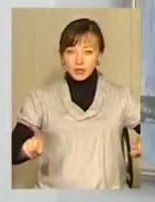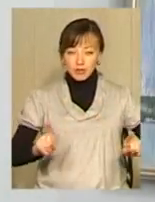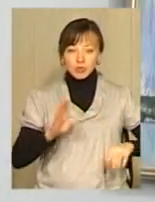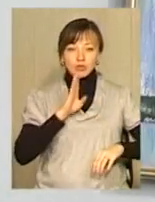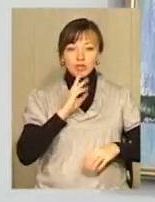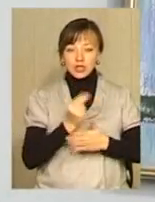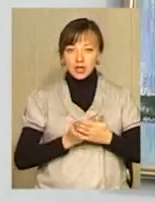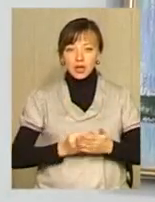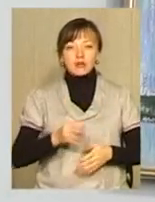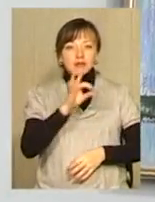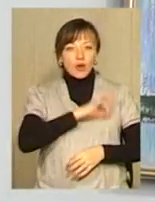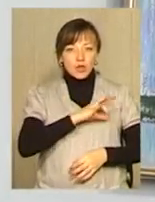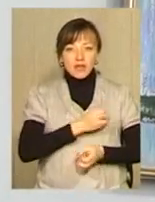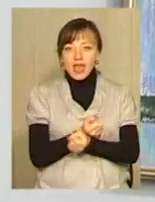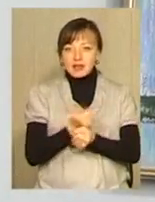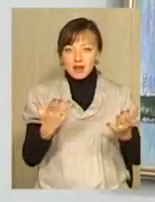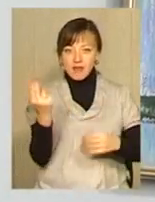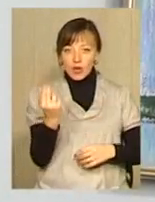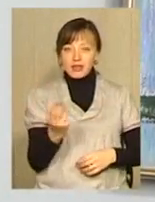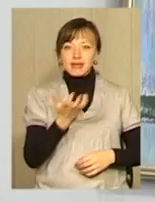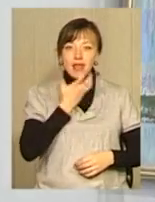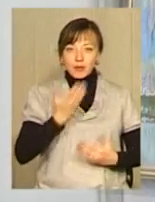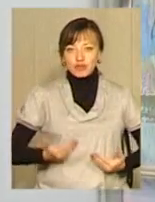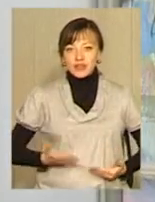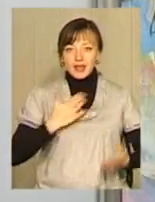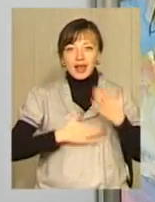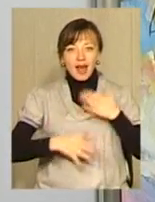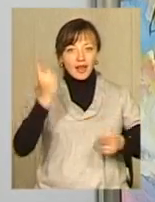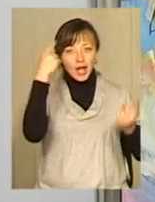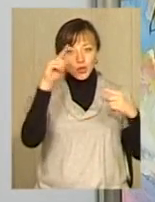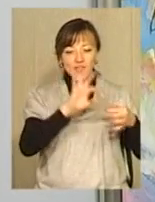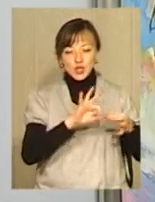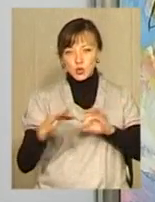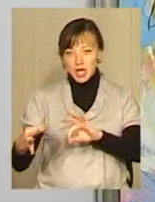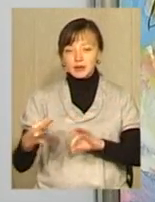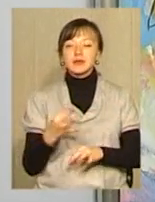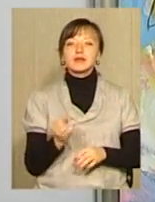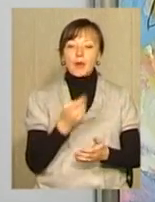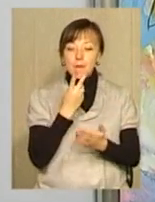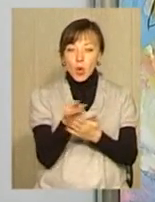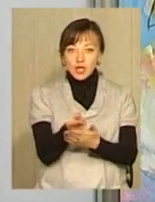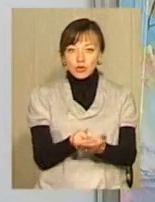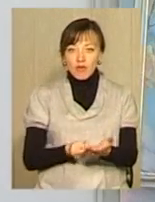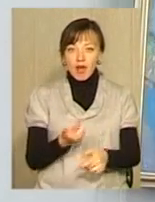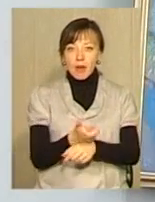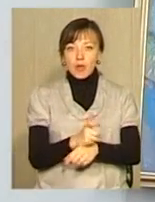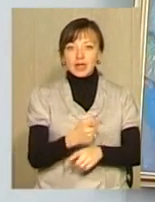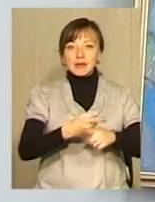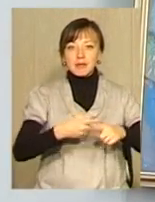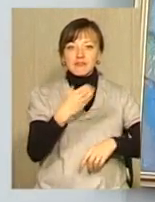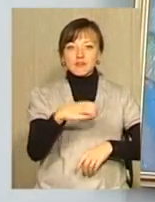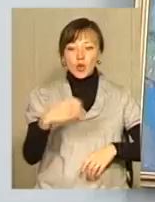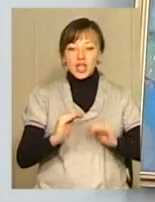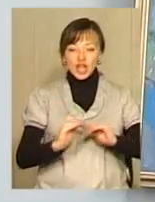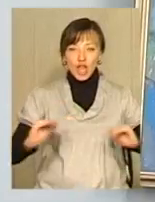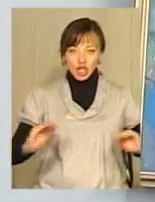Скорубська любить використовувати яскраві кольори, теплі, життєрадісні, навіть казкові сюжети. Більше того, вона проіліструвала понад півсотні дитячих